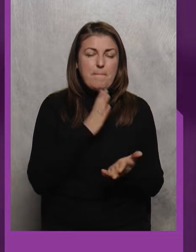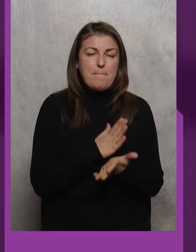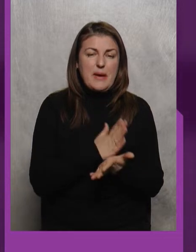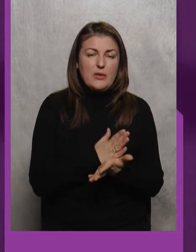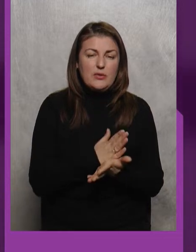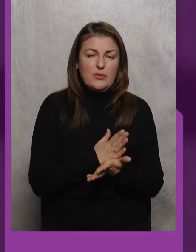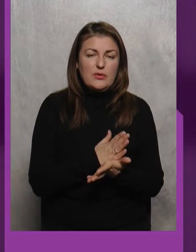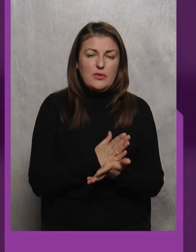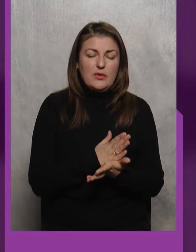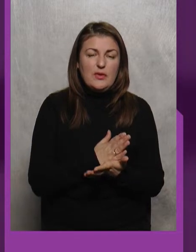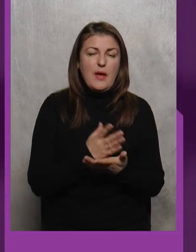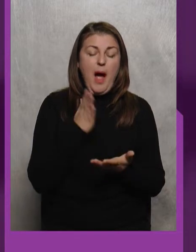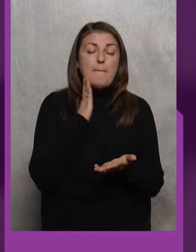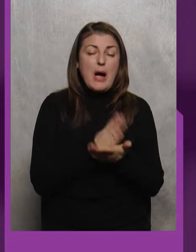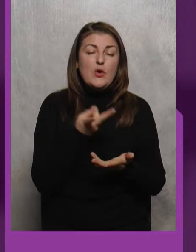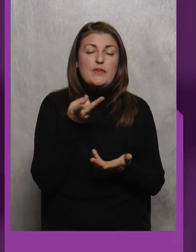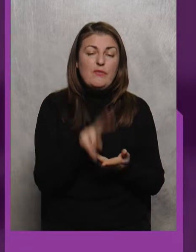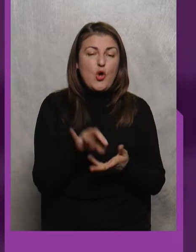Дві оцінки